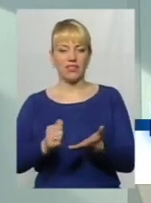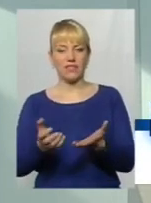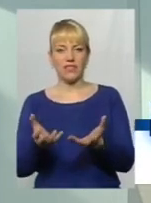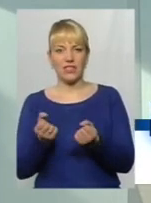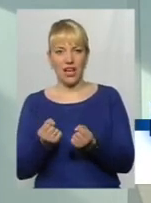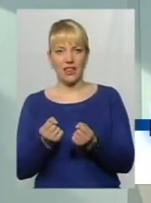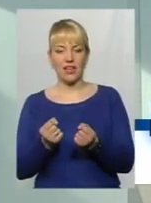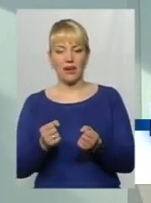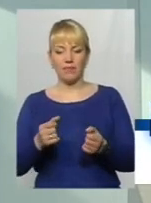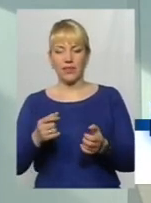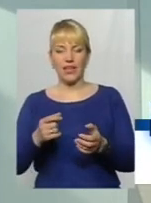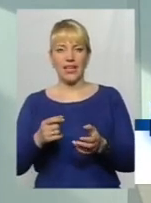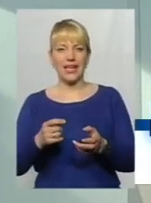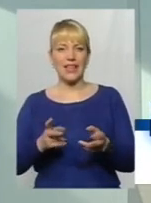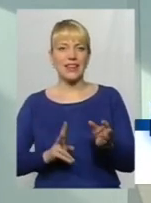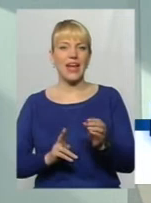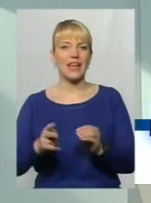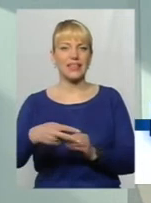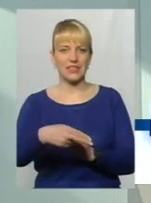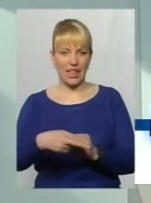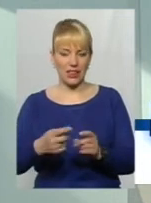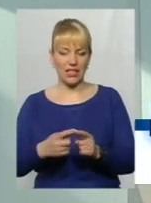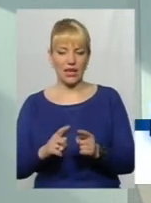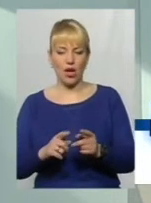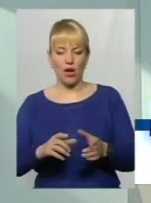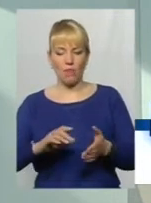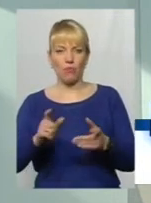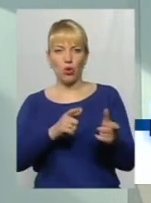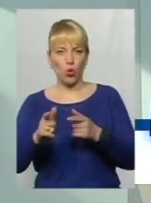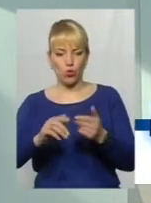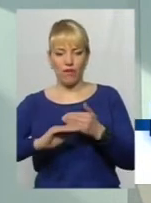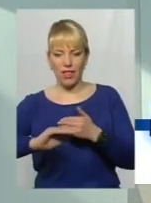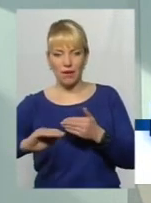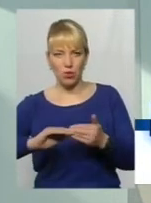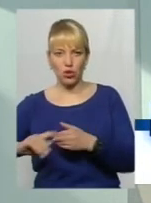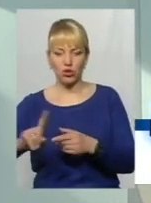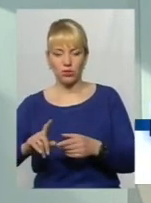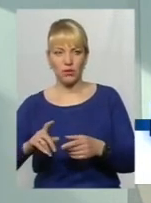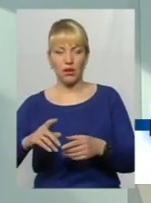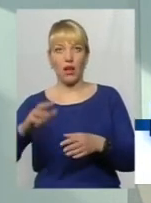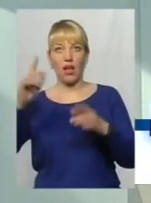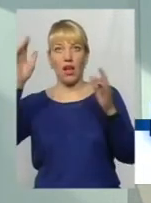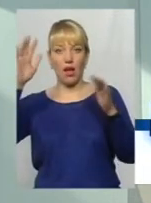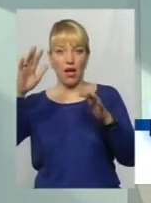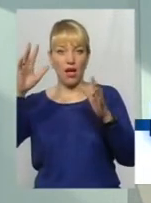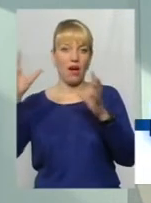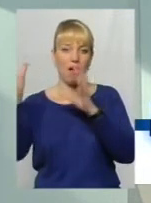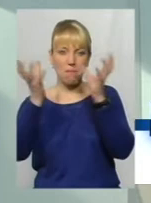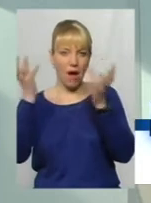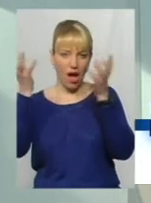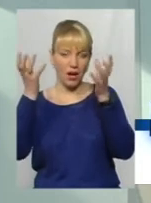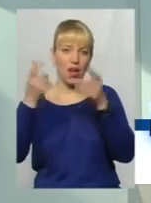підготували вже полотно, щоб влаштовувати асфальтобетонне покриття, надійшла хмара, пішла гроза.